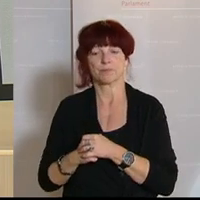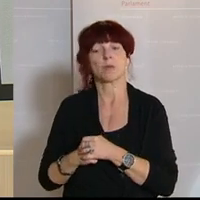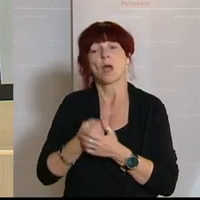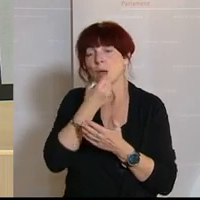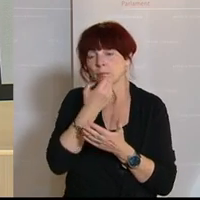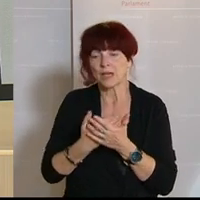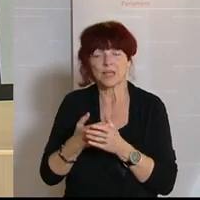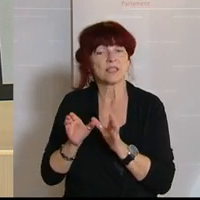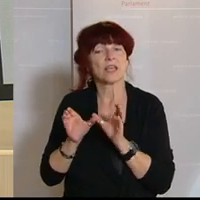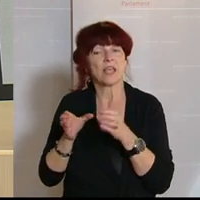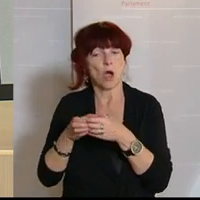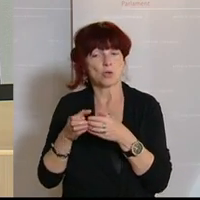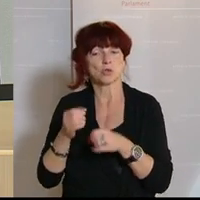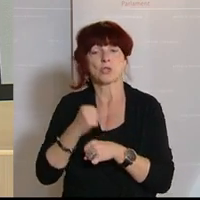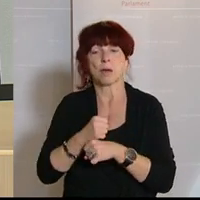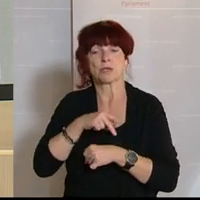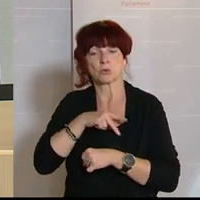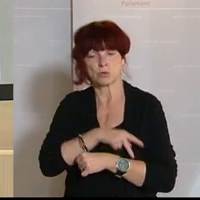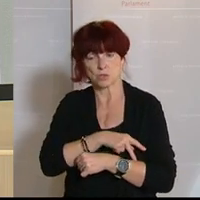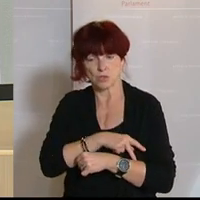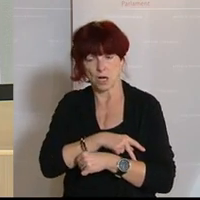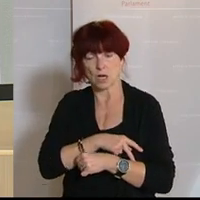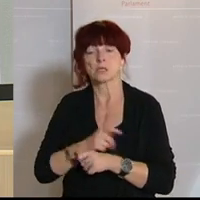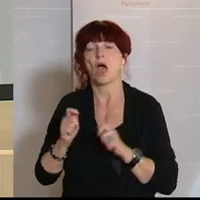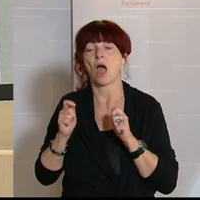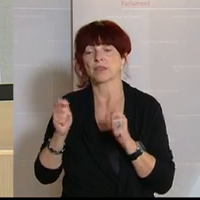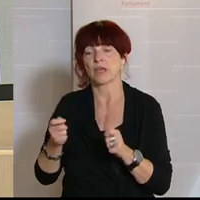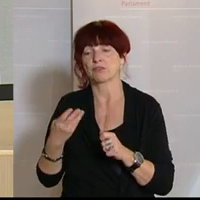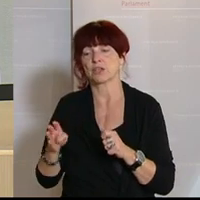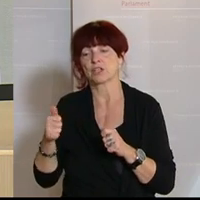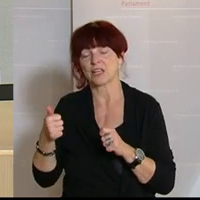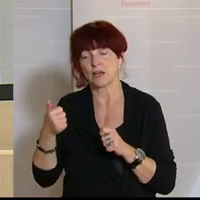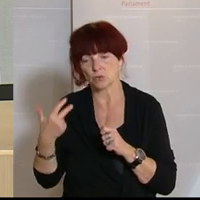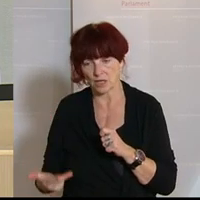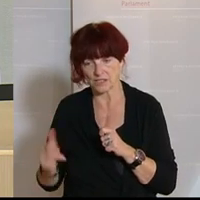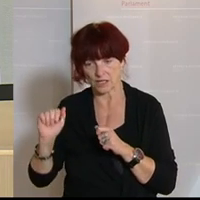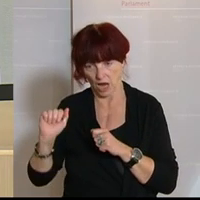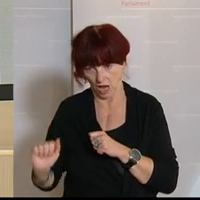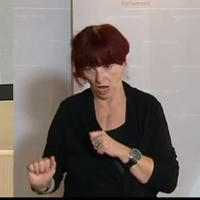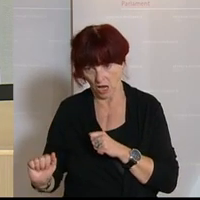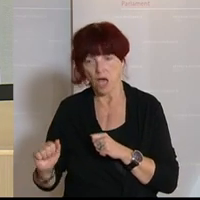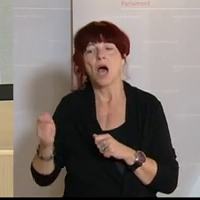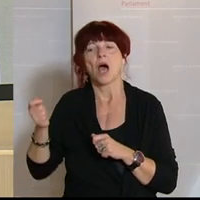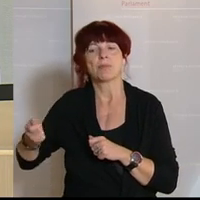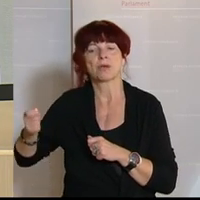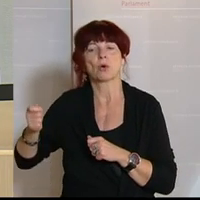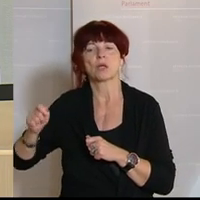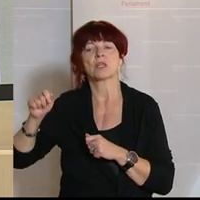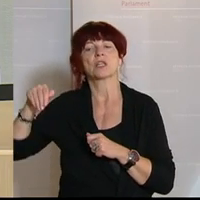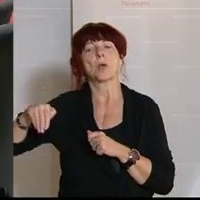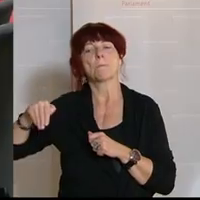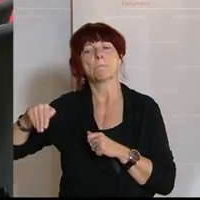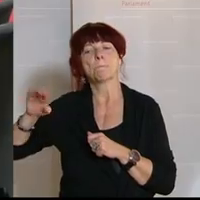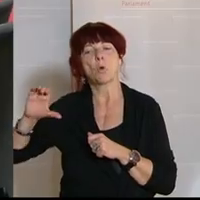Berichte des Ausschusses für Arbeit und Soziales über die Anträge. 431a der Abgeordneten Josef Muchitsch,